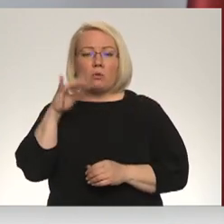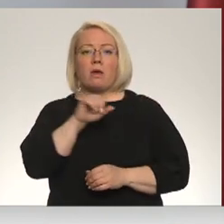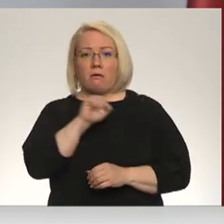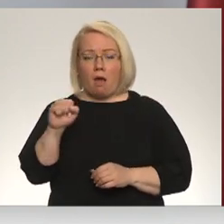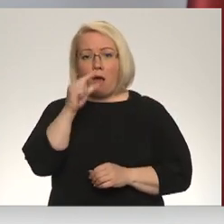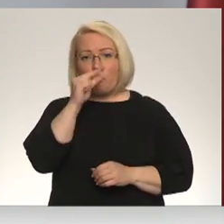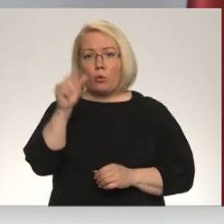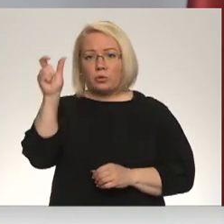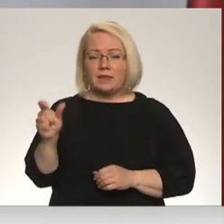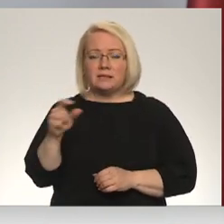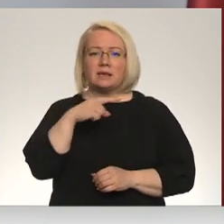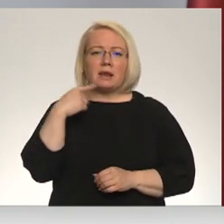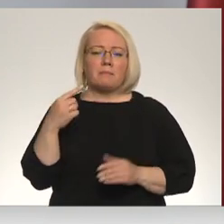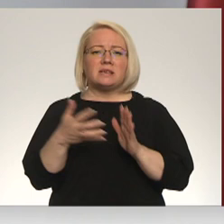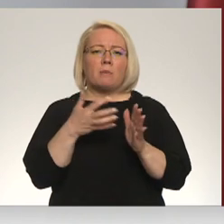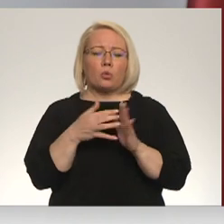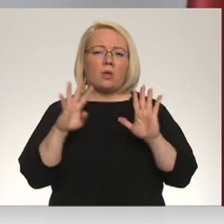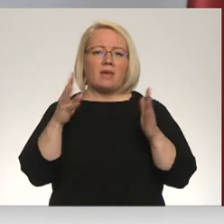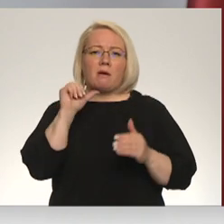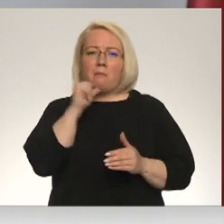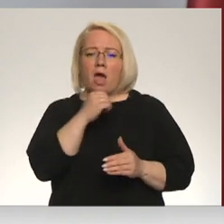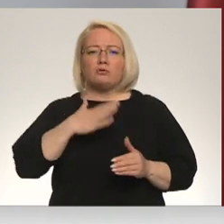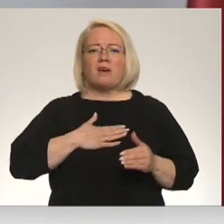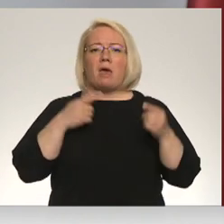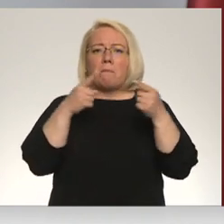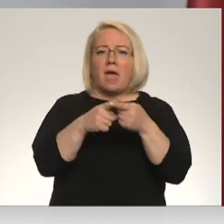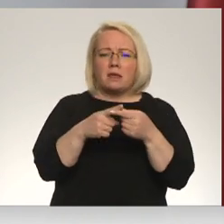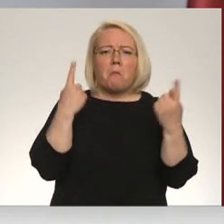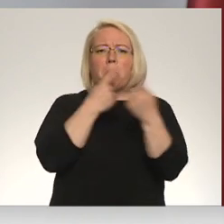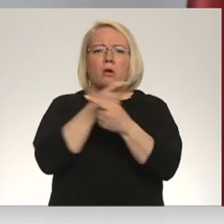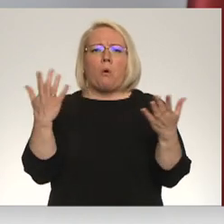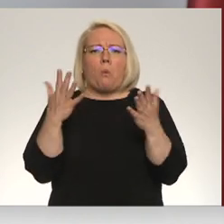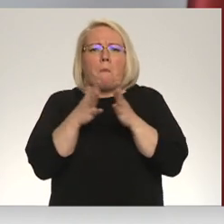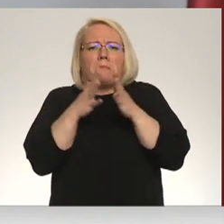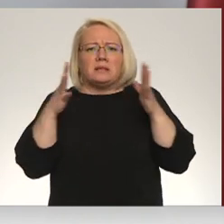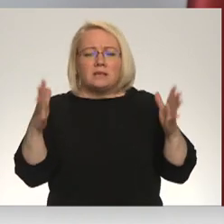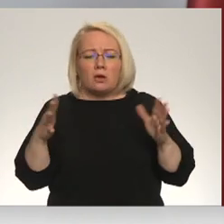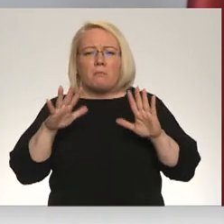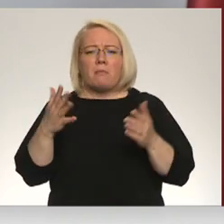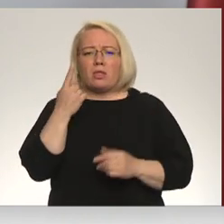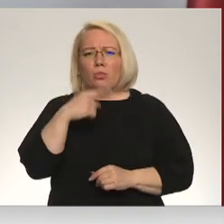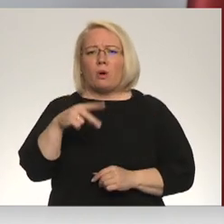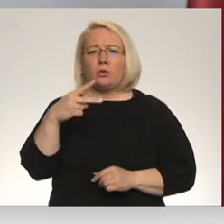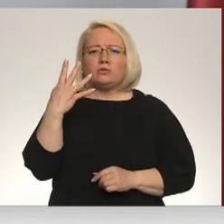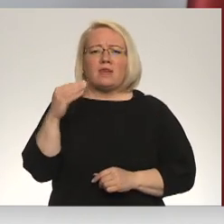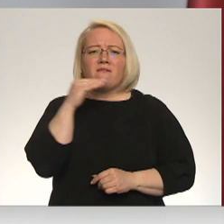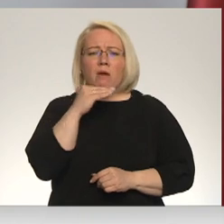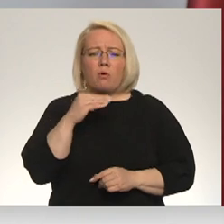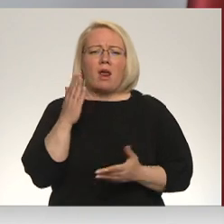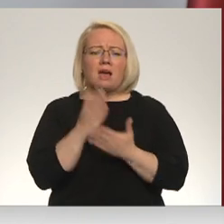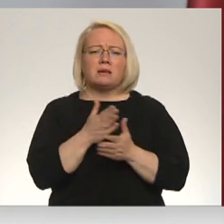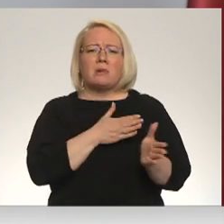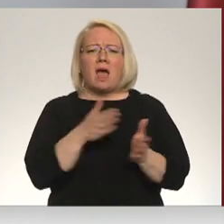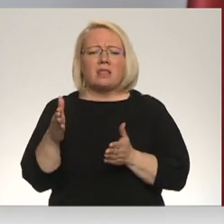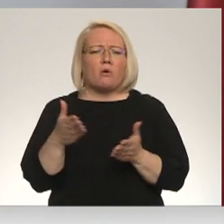9. maiju izmantot saviem mērķiem, un viņš var paziņot par kaut ko lielu, bet kopš 24. februāru mēs burtiski esam gatavi pilnīgi visam,